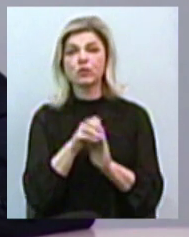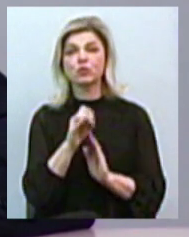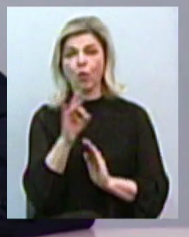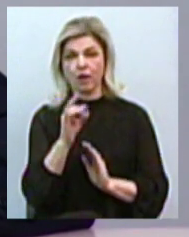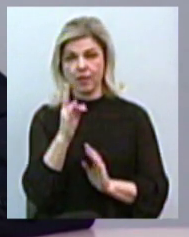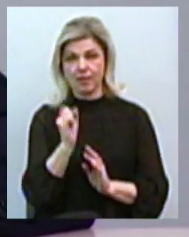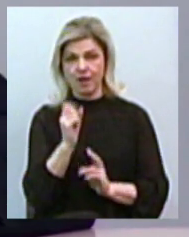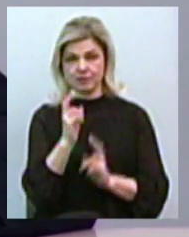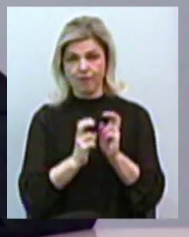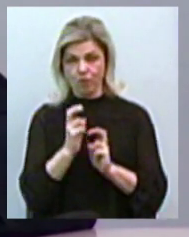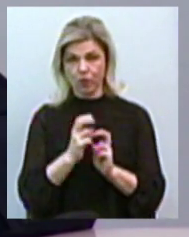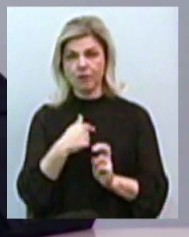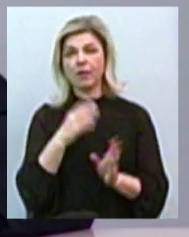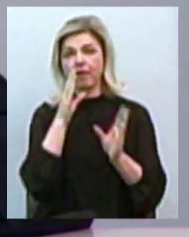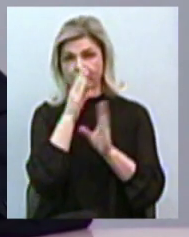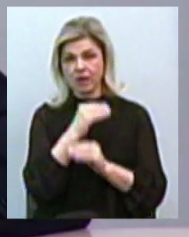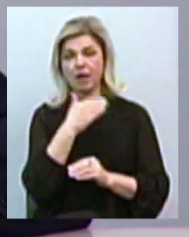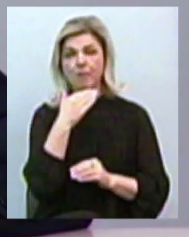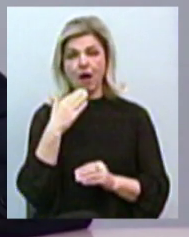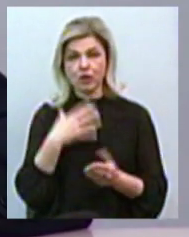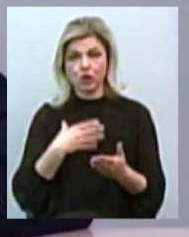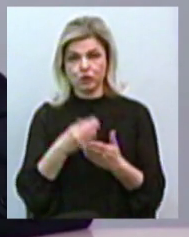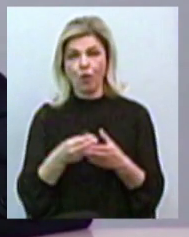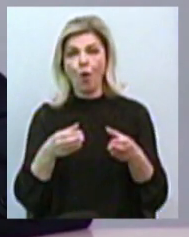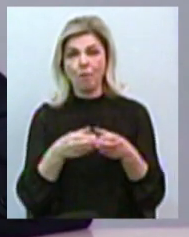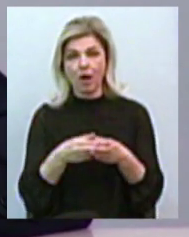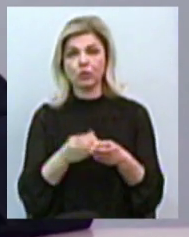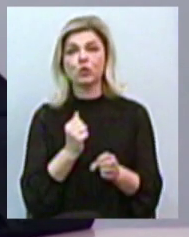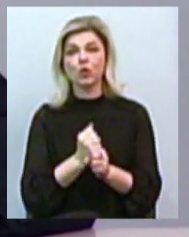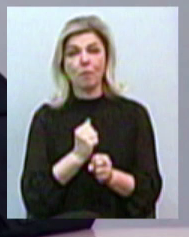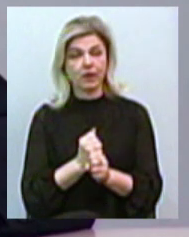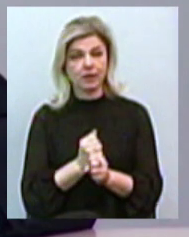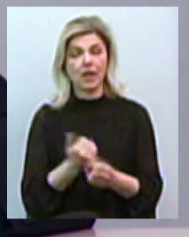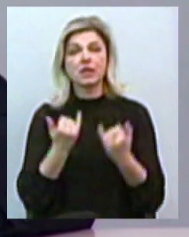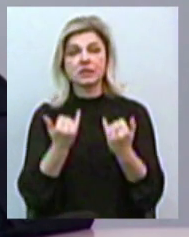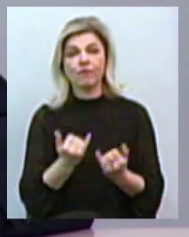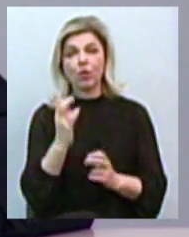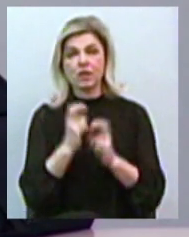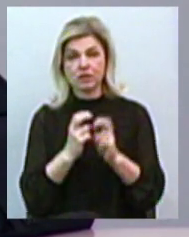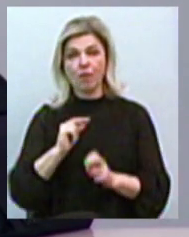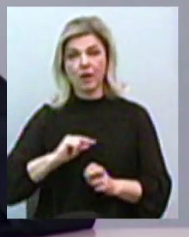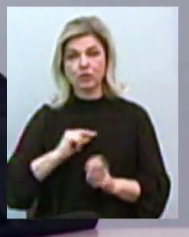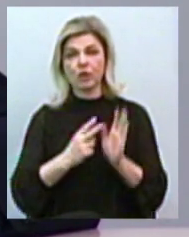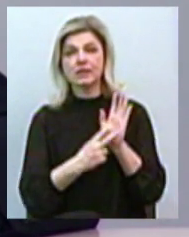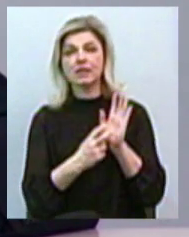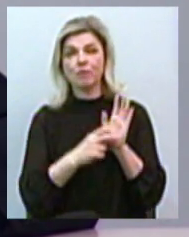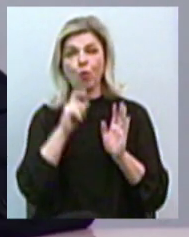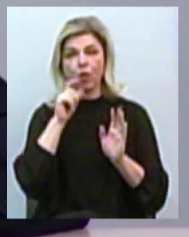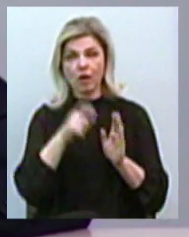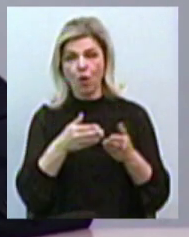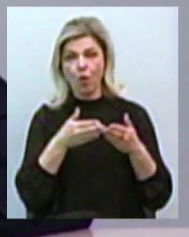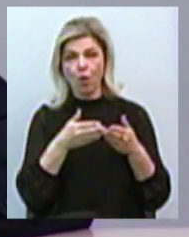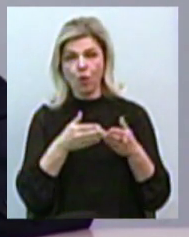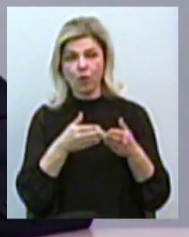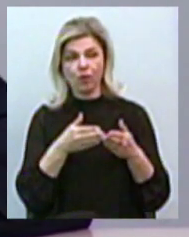мені вдалося багато своєю командою зробити. Сьогодні на заводі працює 700 українських корабелів.